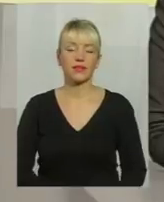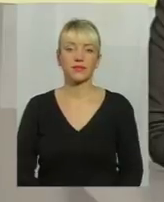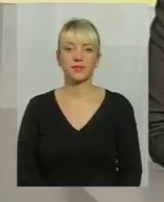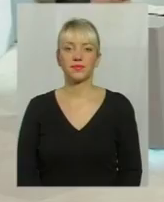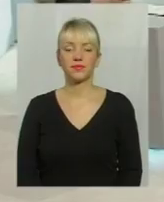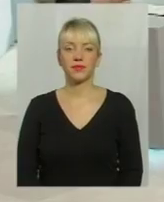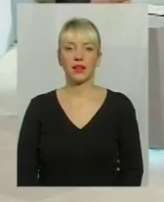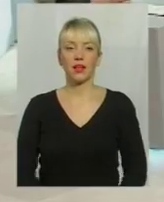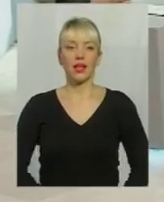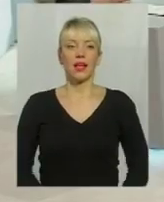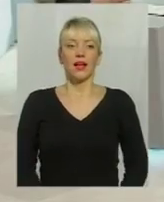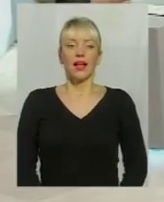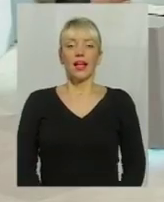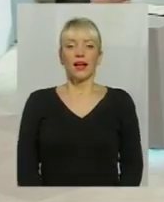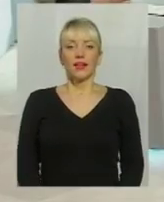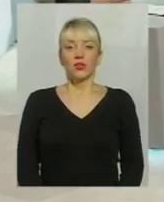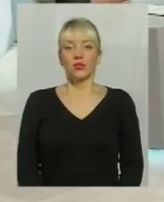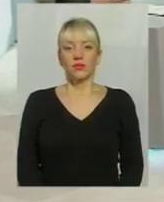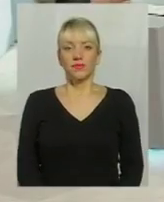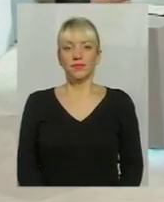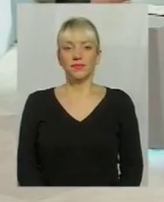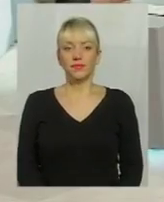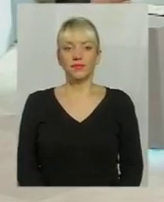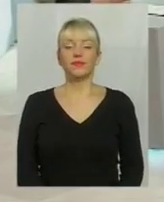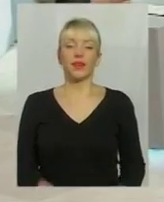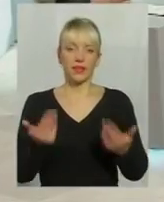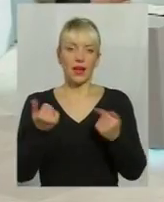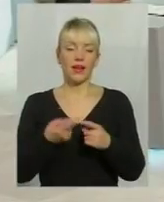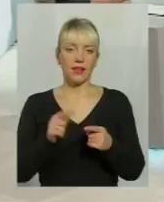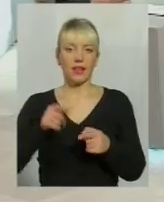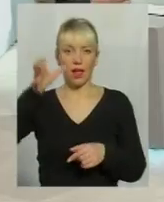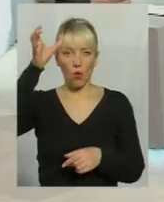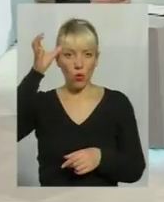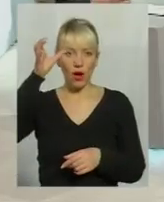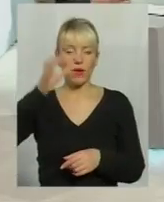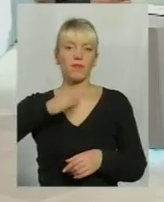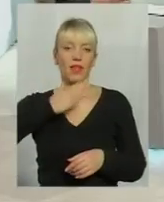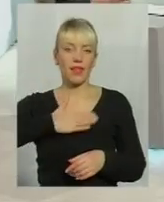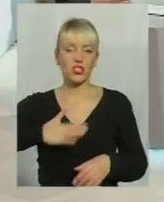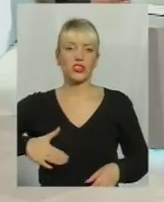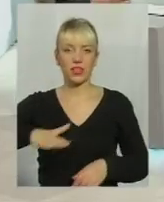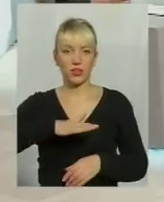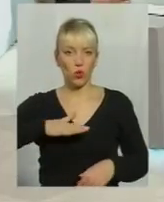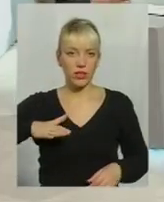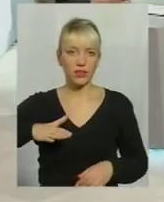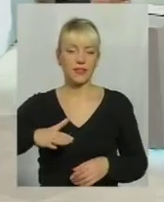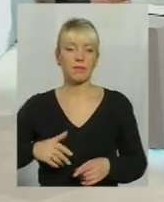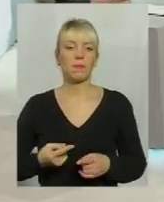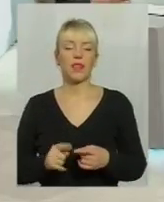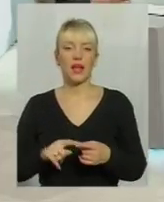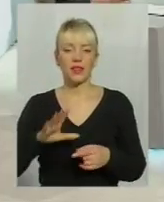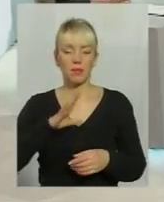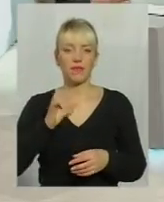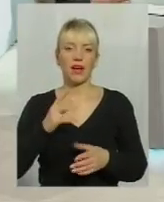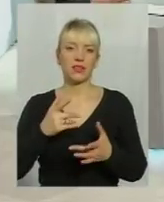Ну, на самом деле, да, це наука на нашій території, она нова